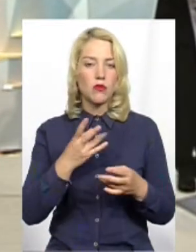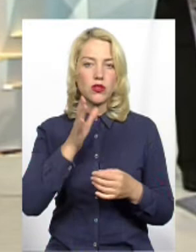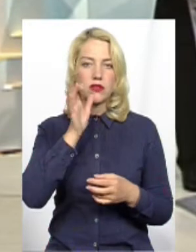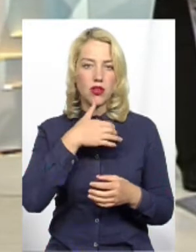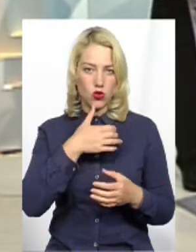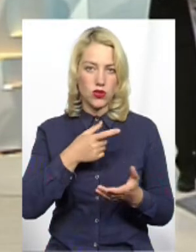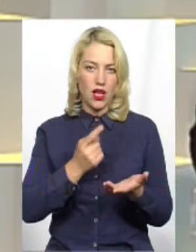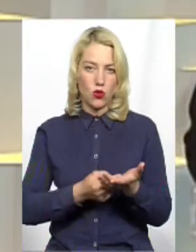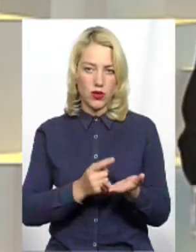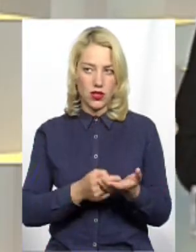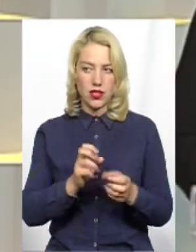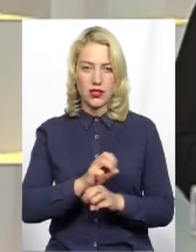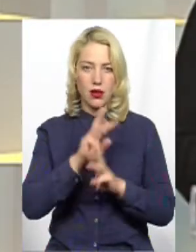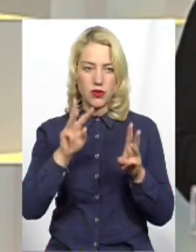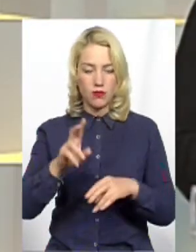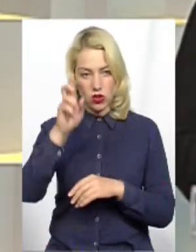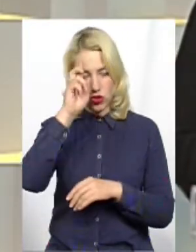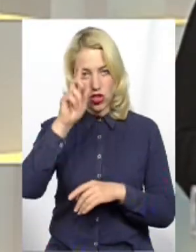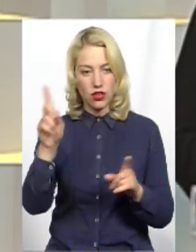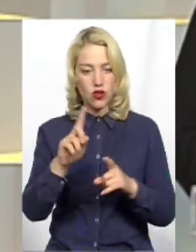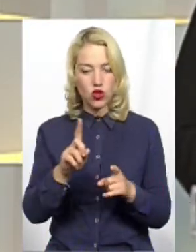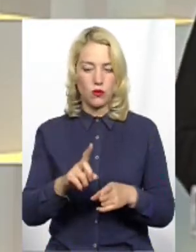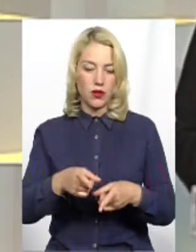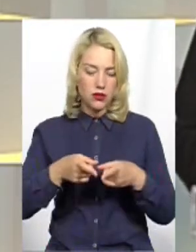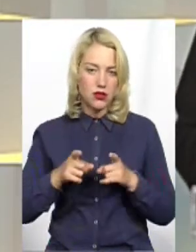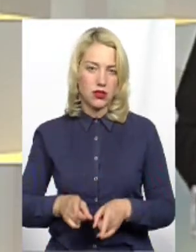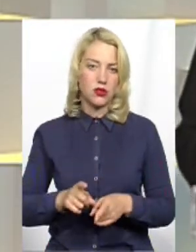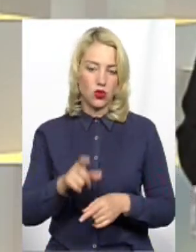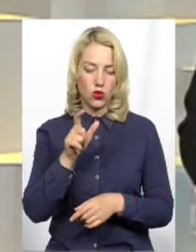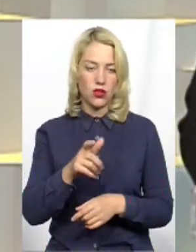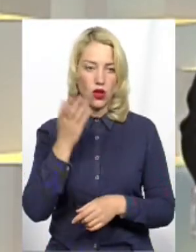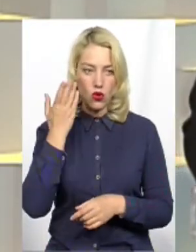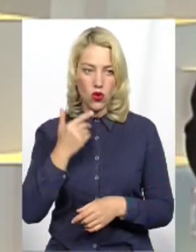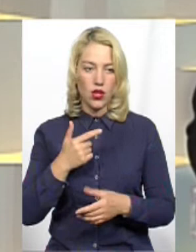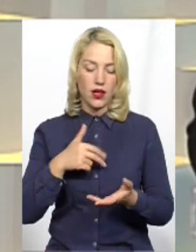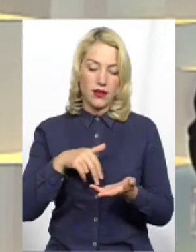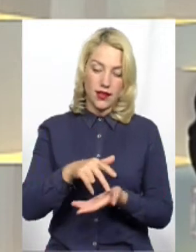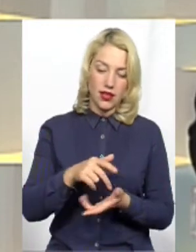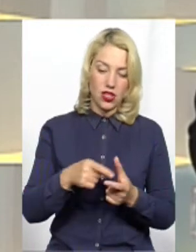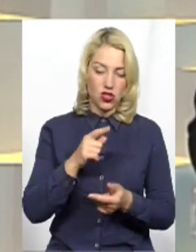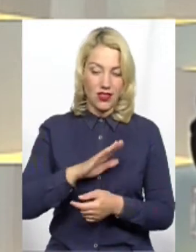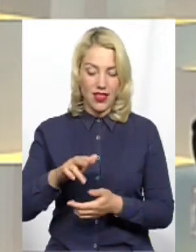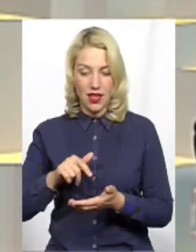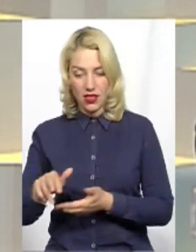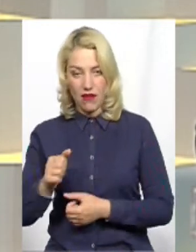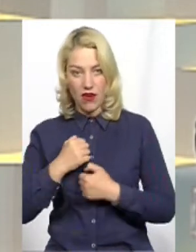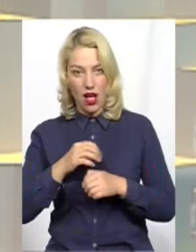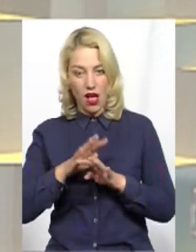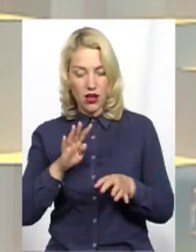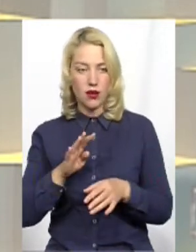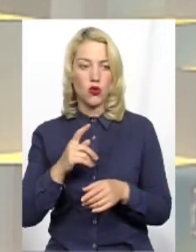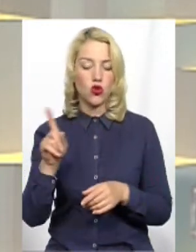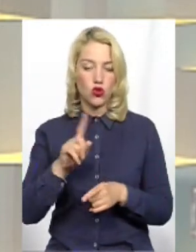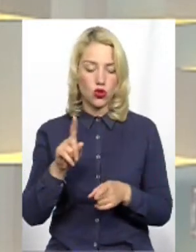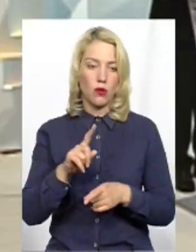І забезпечення держави, і таке інше, щоб людина, дійсно, коли вона стоїть йти чи не йти служити в армії, вона все-таки, держава повинна